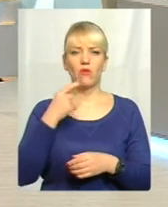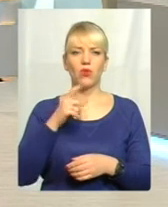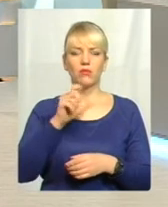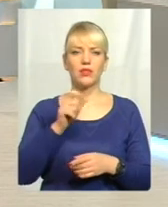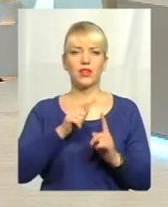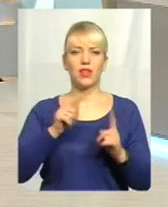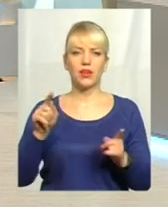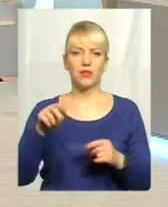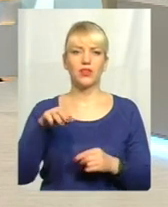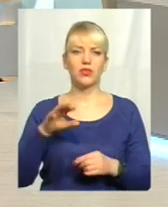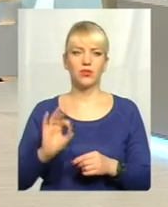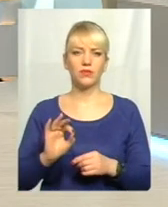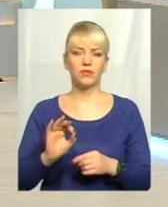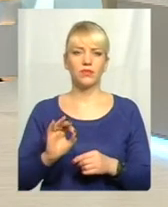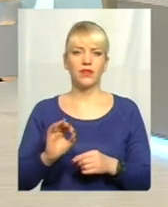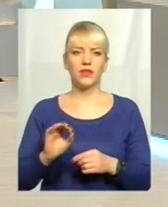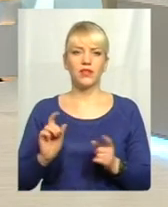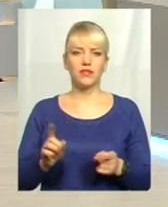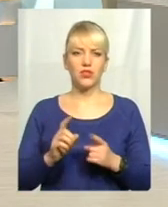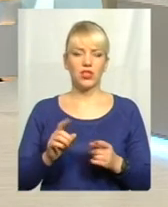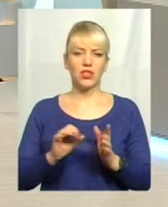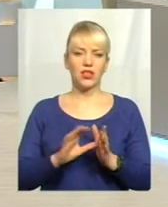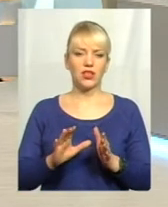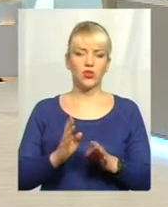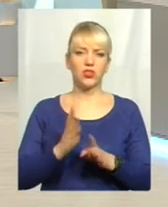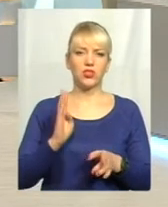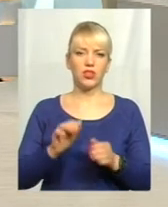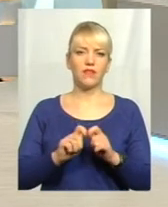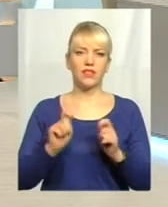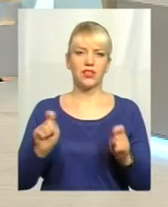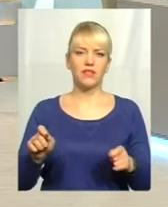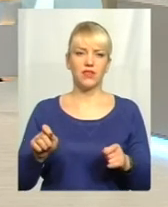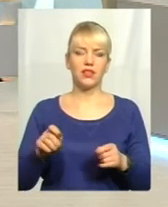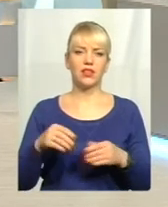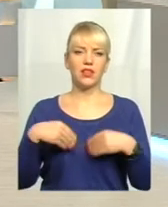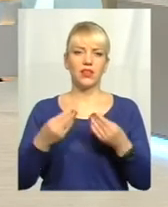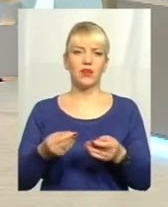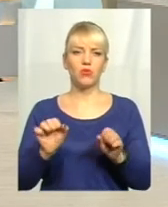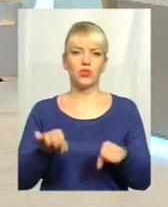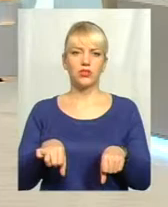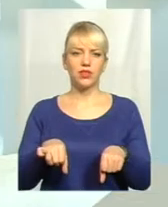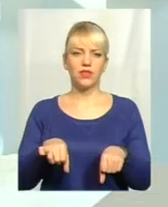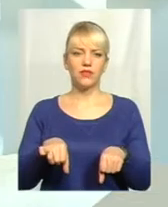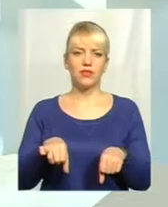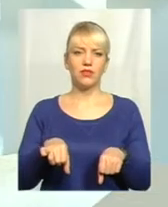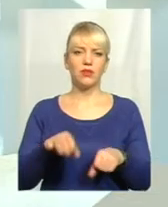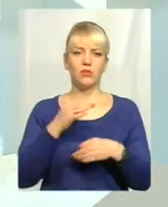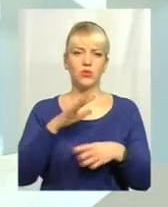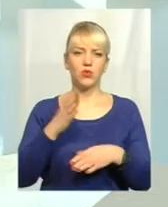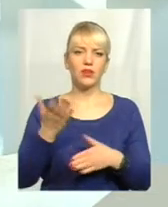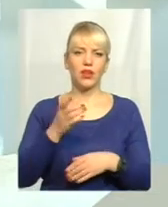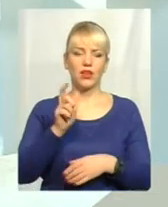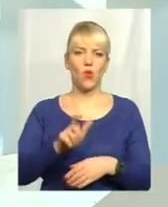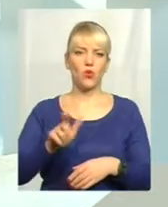терміну, то, звичайно, в електронну чергу відкривається фактично можливість нашій будь-якій особі, так,